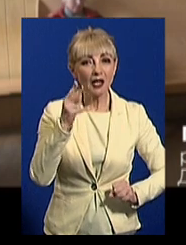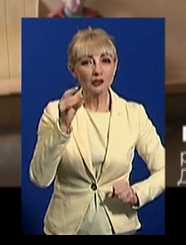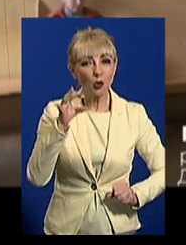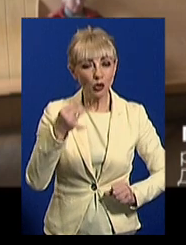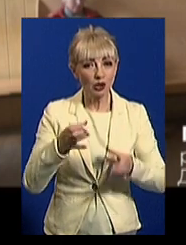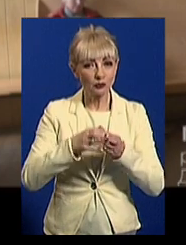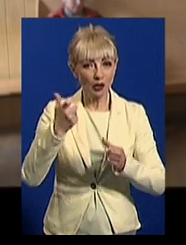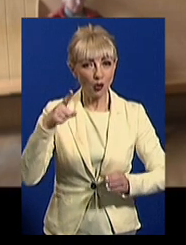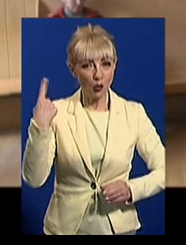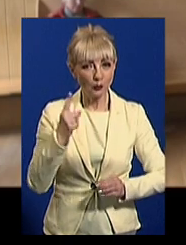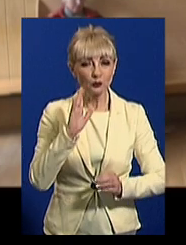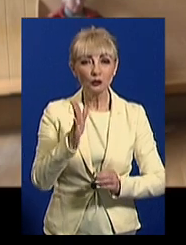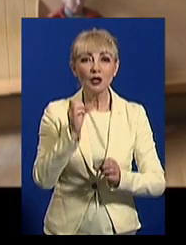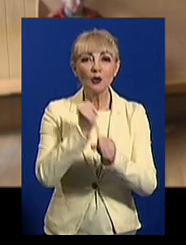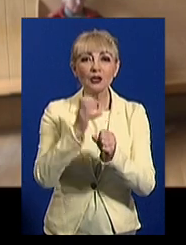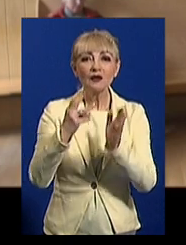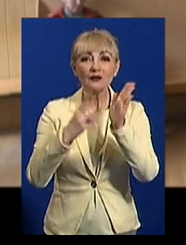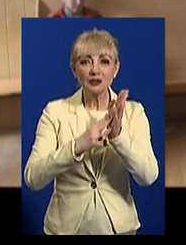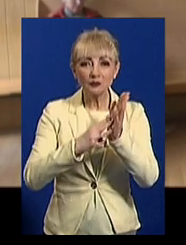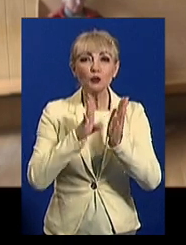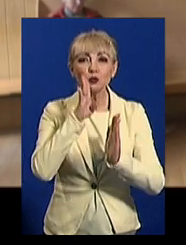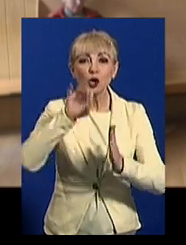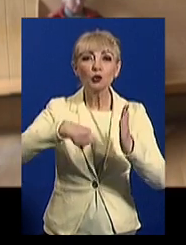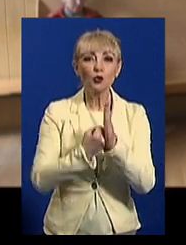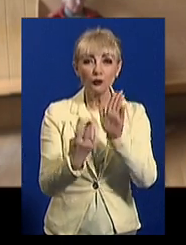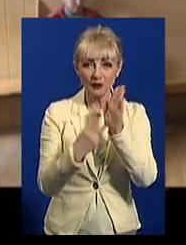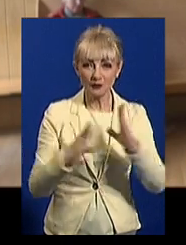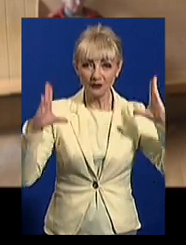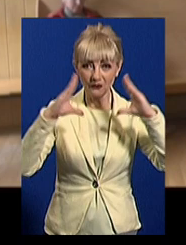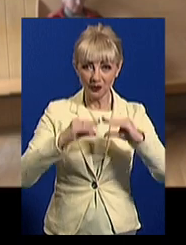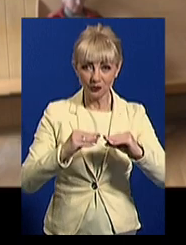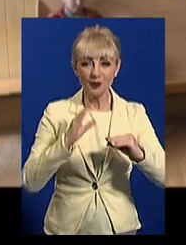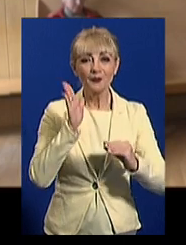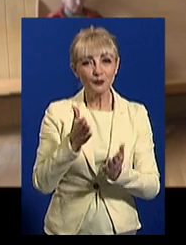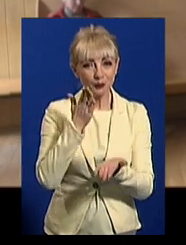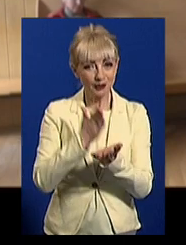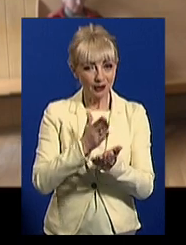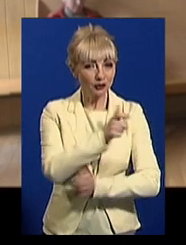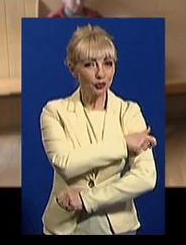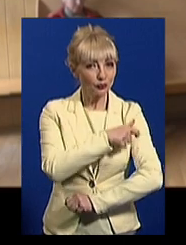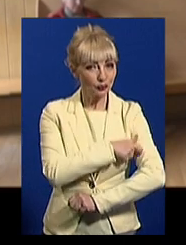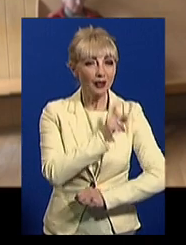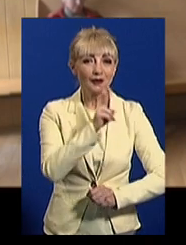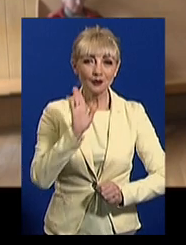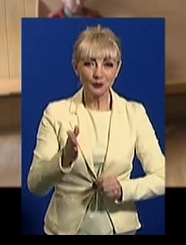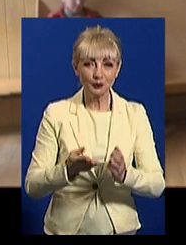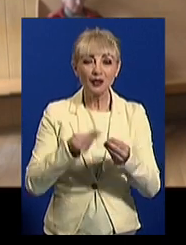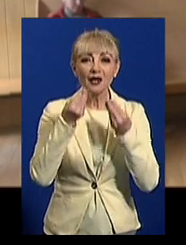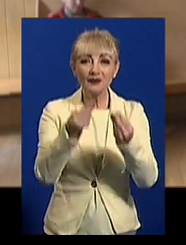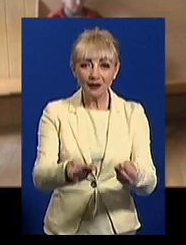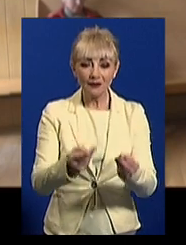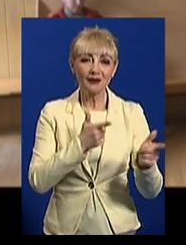працювати з 8-ї години ранку до 8-ї години вечора. Там будуть розташовані чергові, які будуть видавати вже